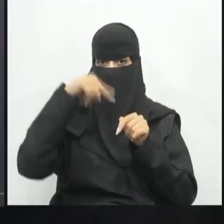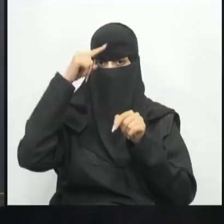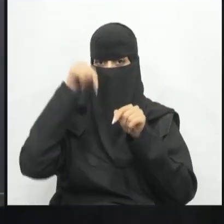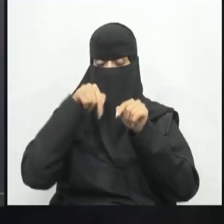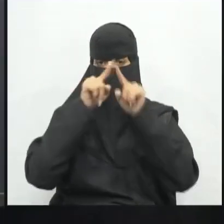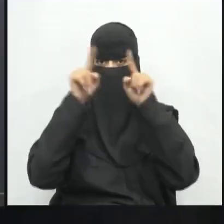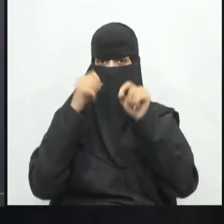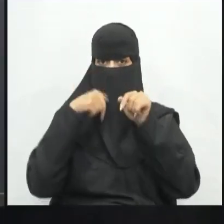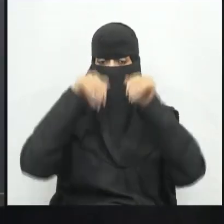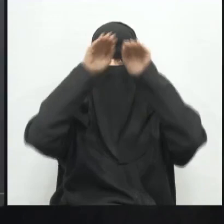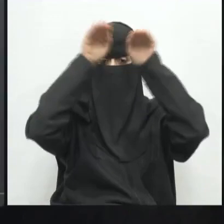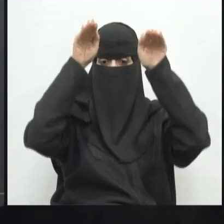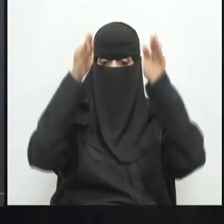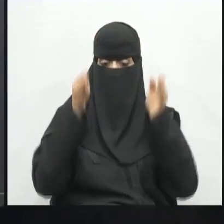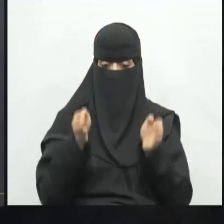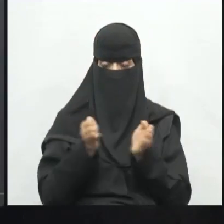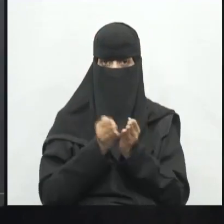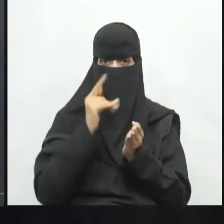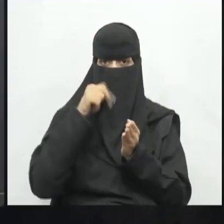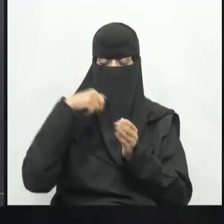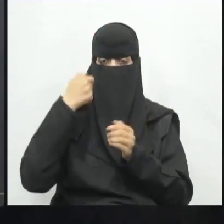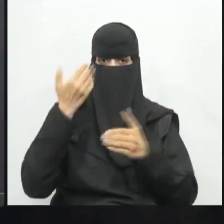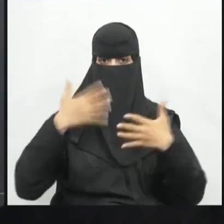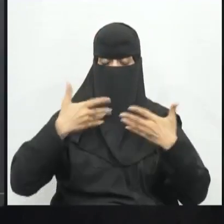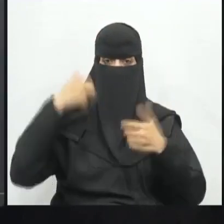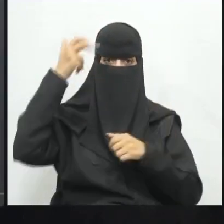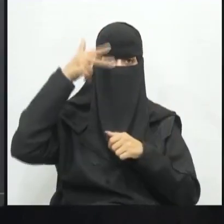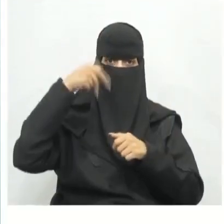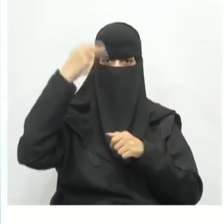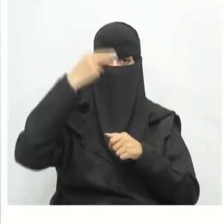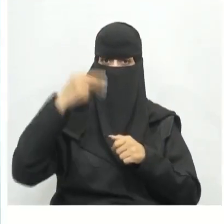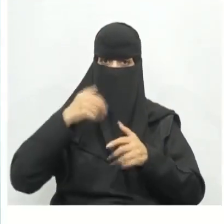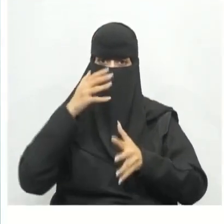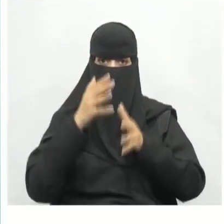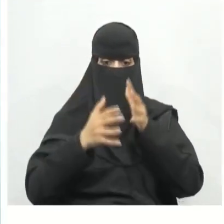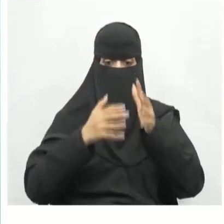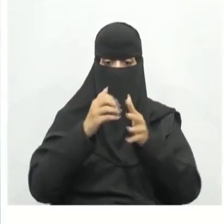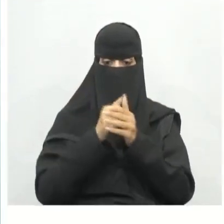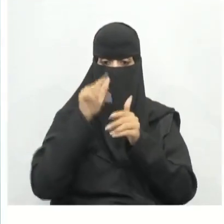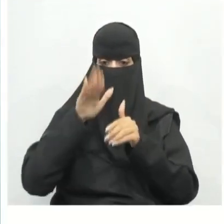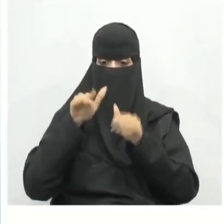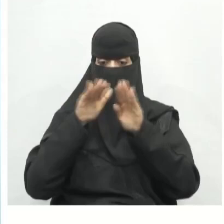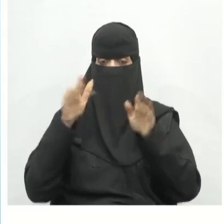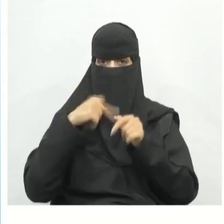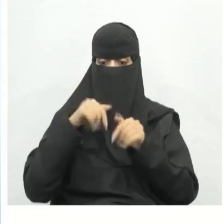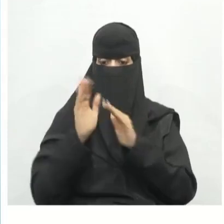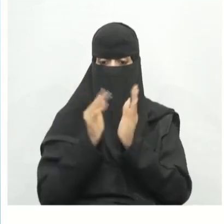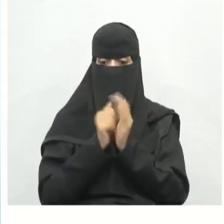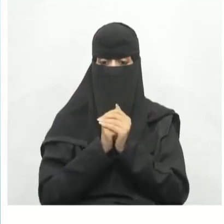مثل المباني وألعاب الفيديو والرسوم المتحركة إذن التماثيد